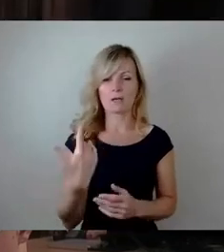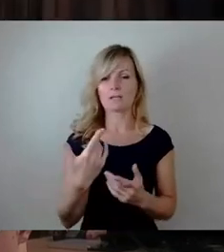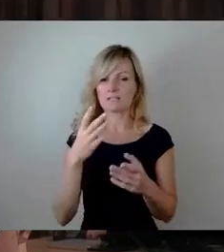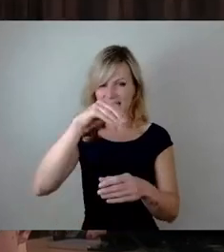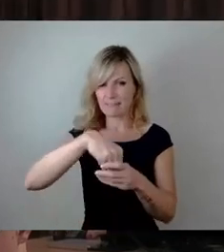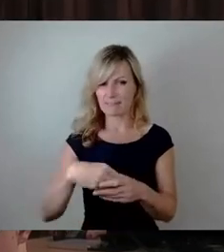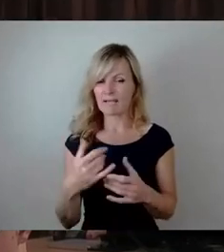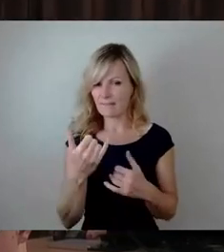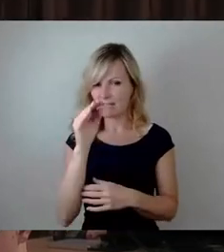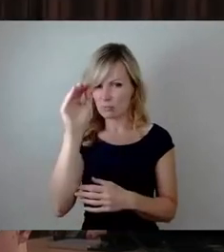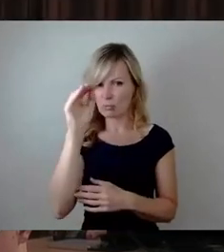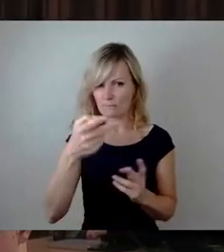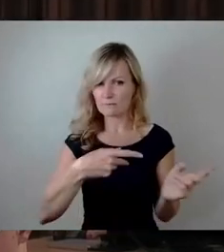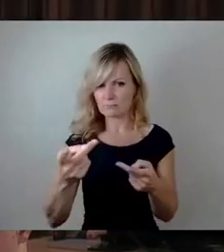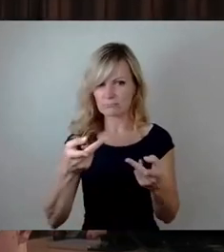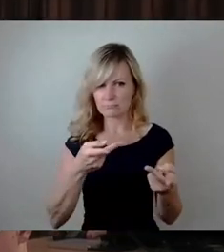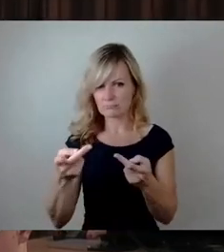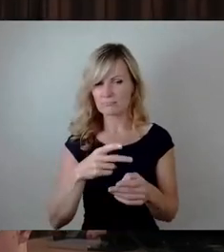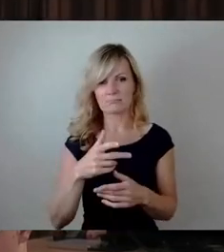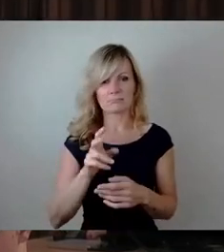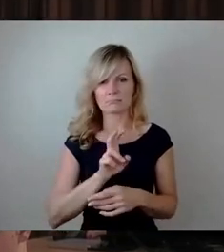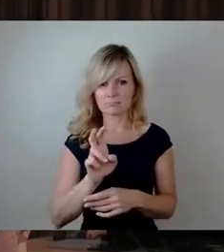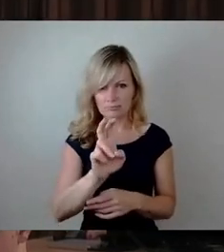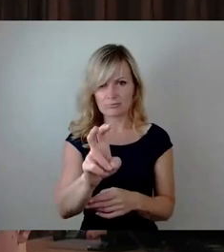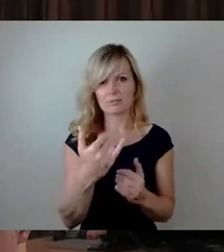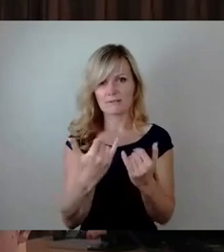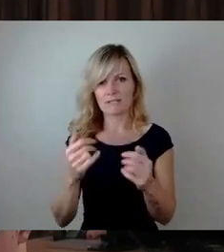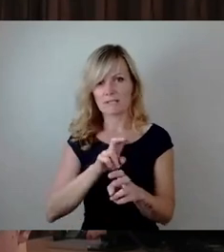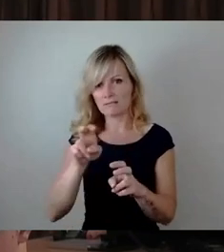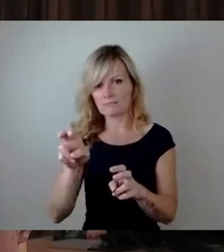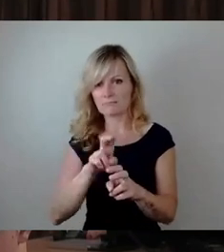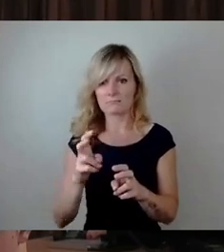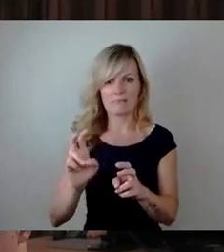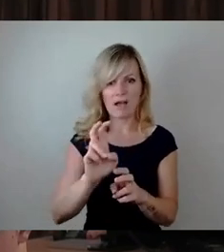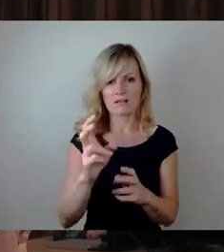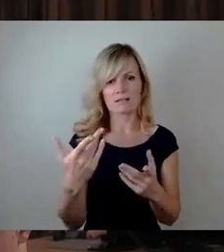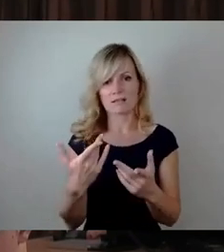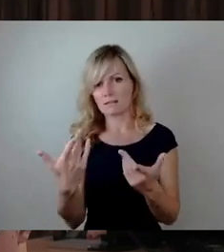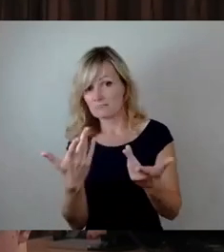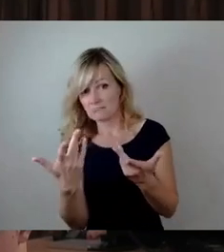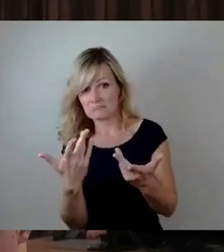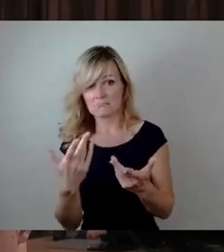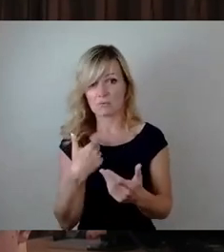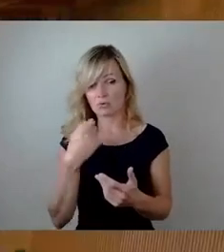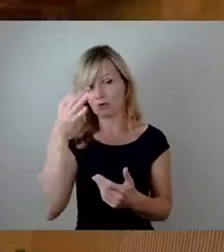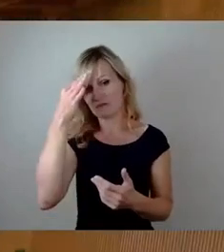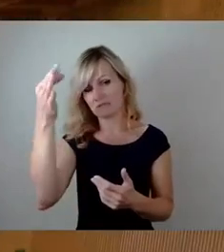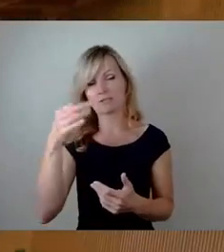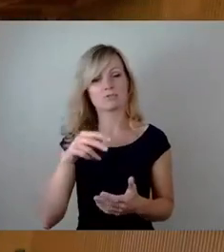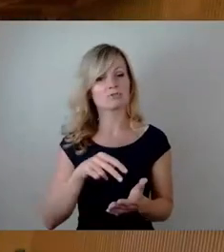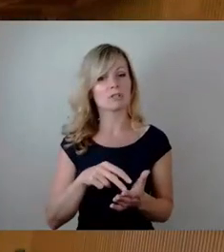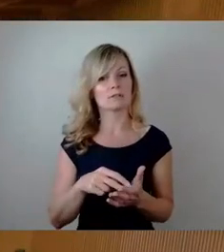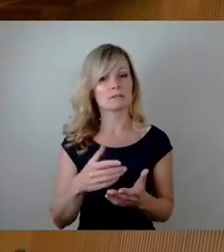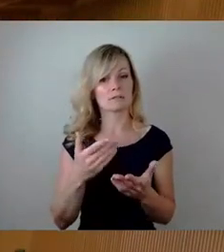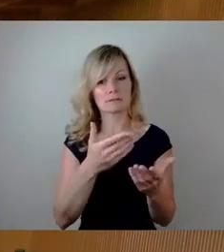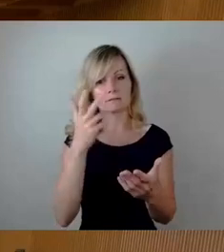unter Einbeziehung auch des ÖPNV gewährleistet wird? Da würde ich gerne mal bitte den Stand zu wissen. Ich vermute mal, der Herr Weigroth und Kühn